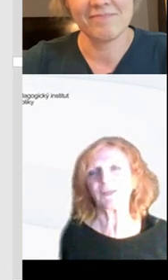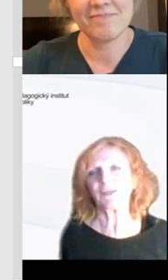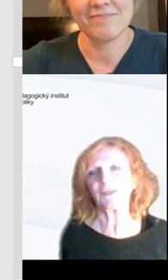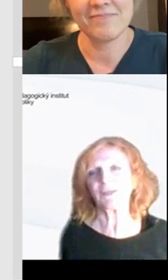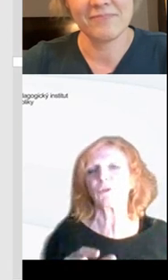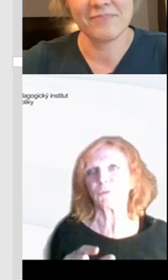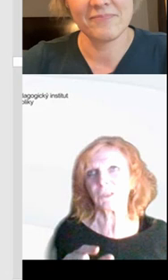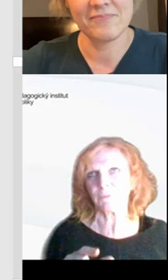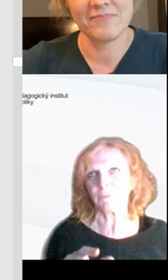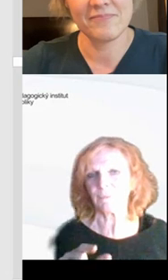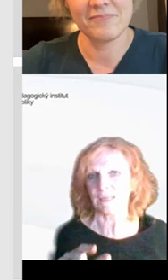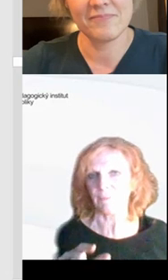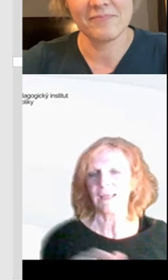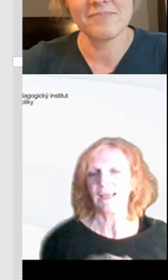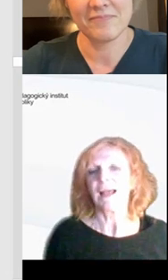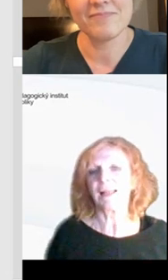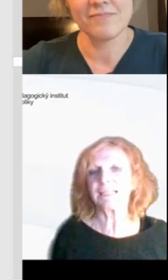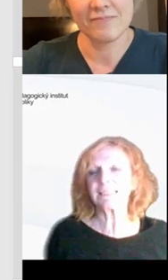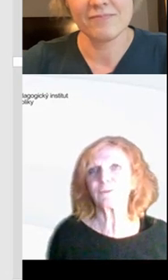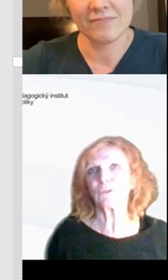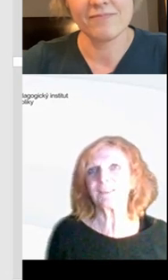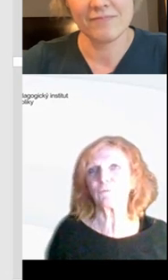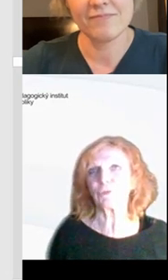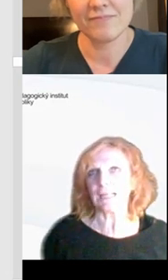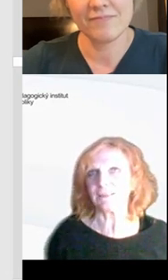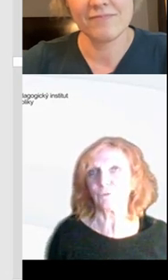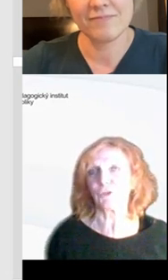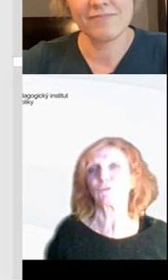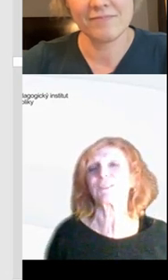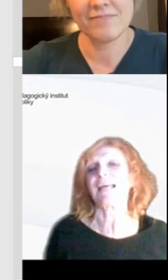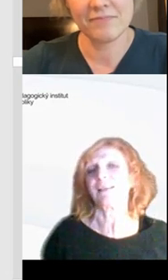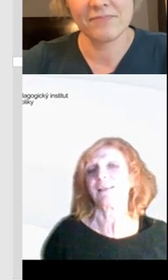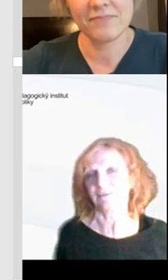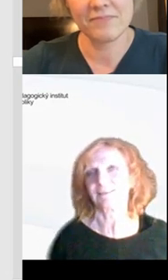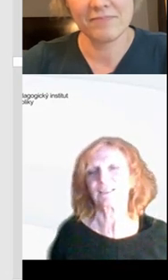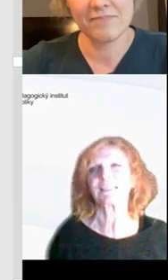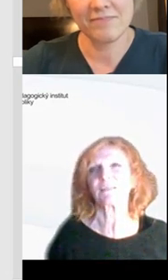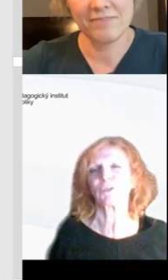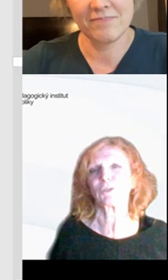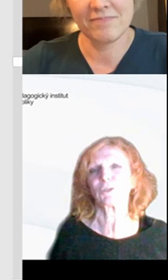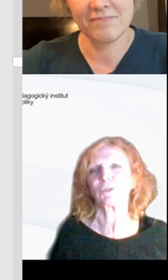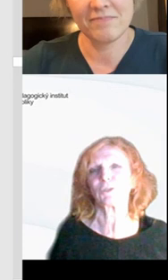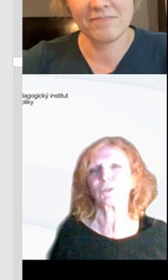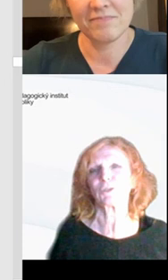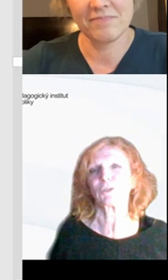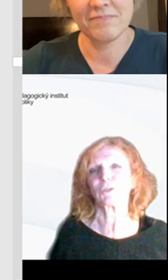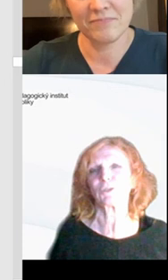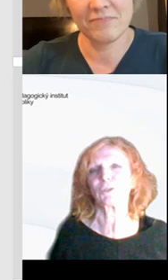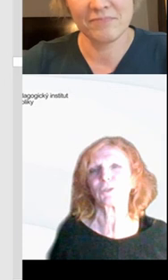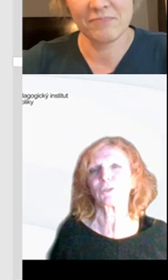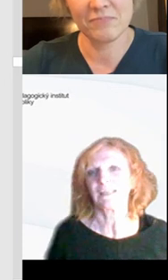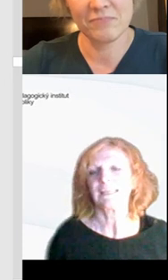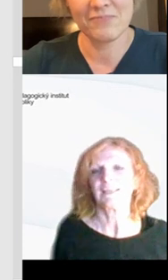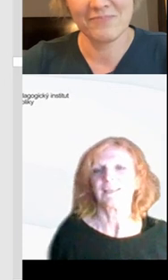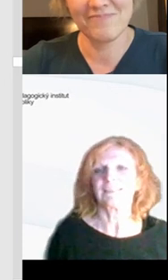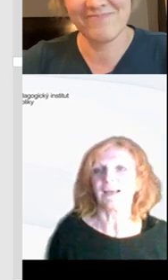takový mezik růček, že si k tomu musíme přijít my sami. Ale když se to dozvíte už teď, co všechno se dá dělat, tak si myslím, že to je jako férovej